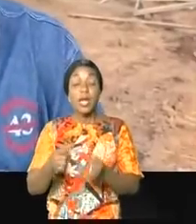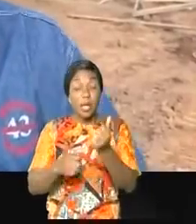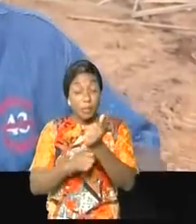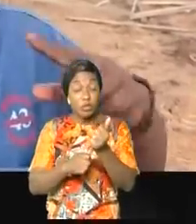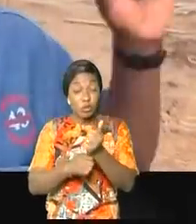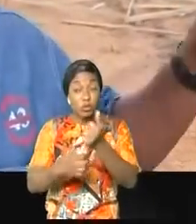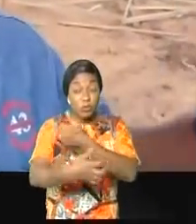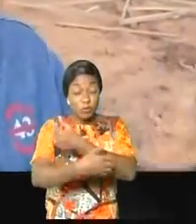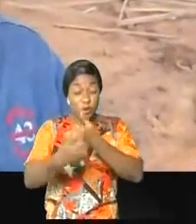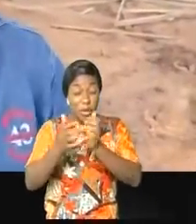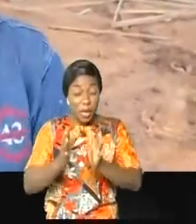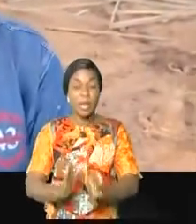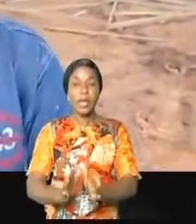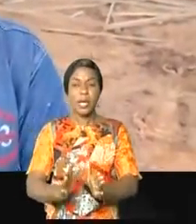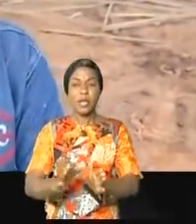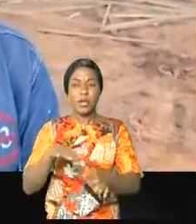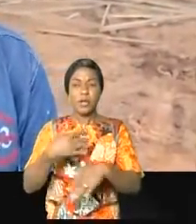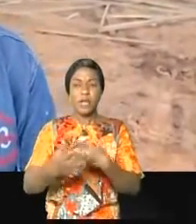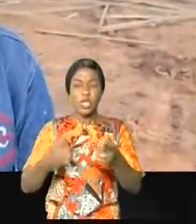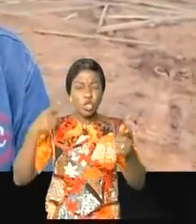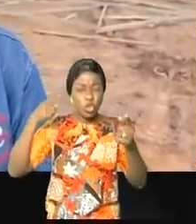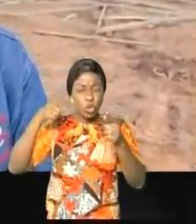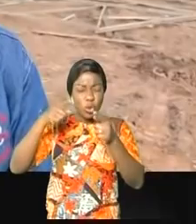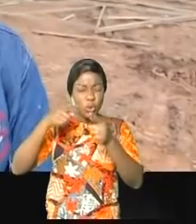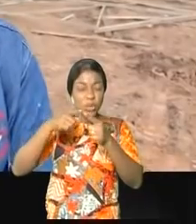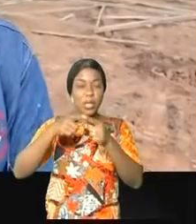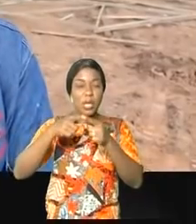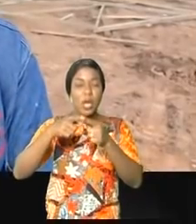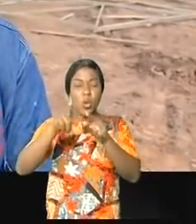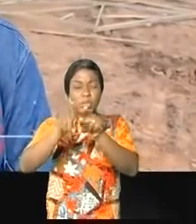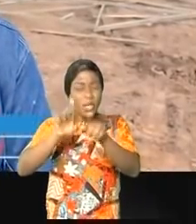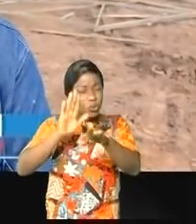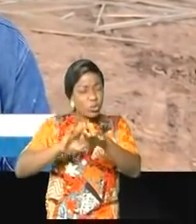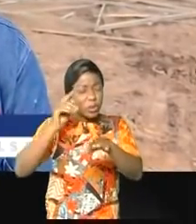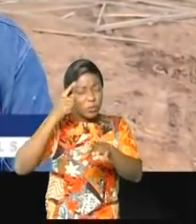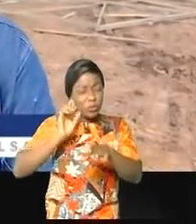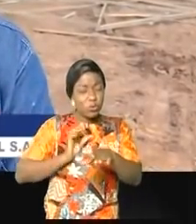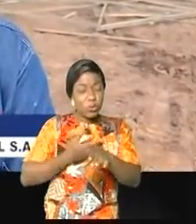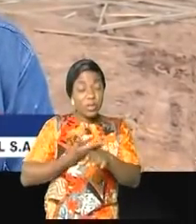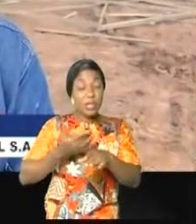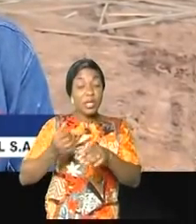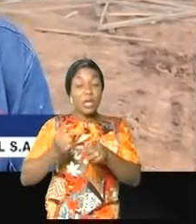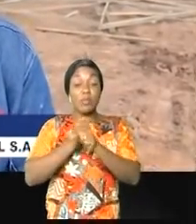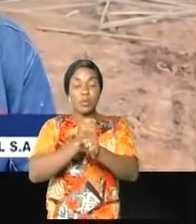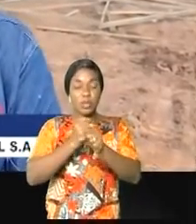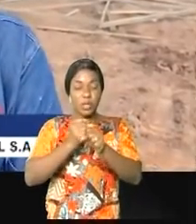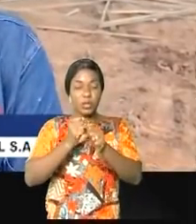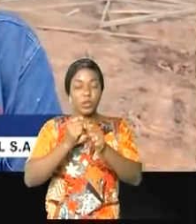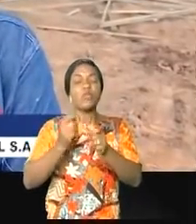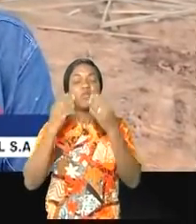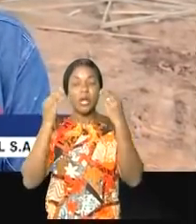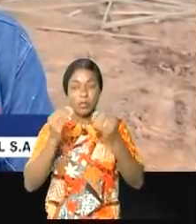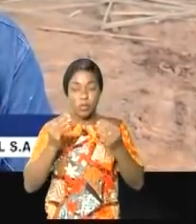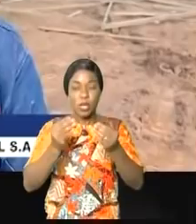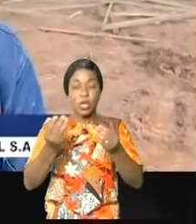comme acte ici a de l'impact jusque, même au niveau de notre production. Voilà pourquoi nous sommes venus, pour demander à la population de devenir